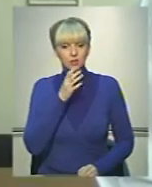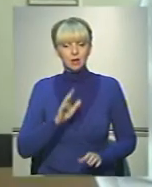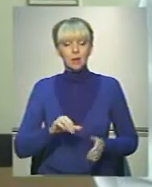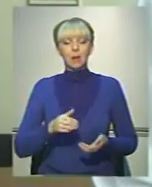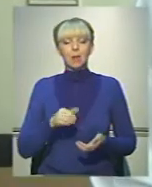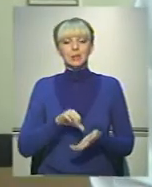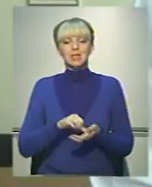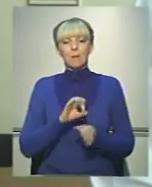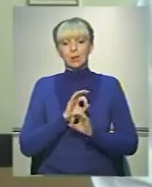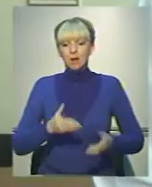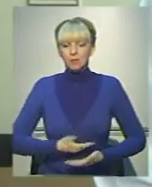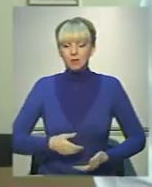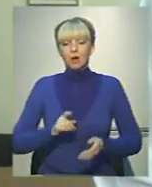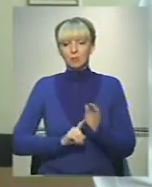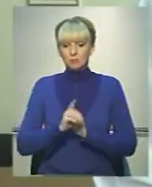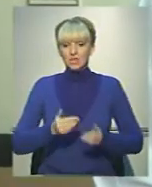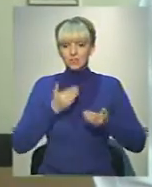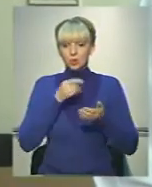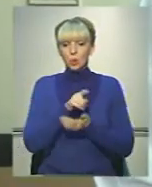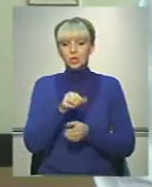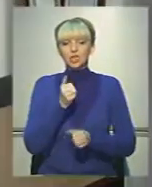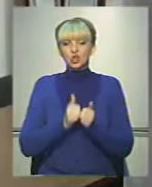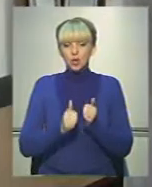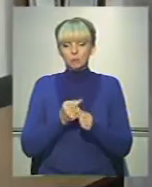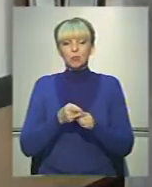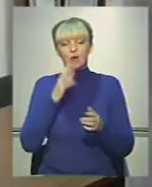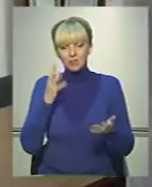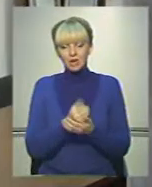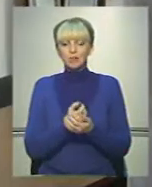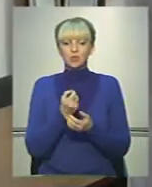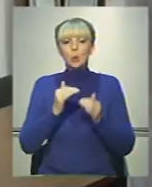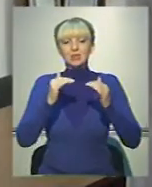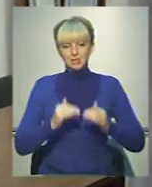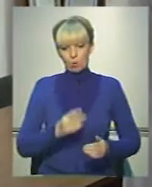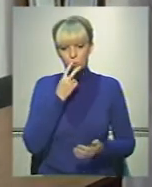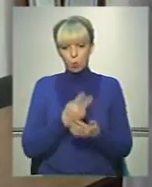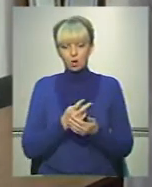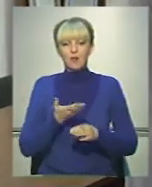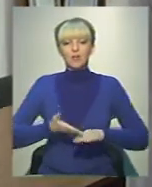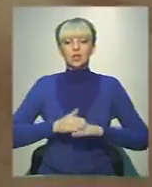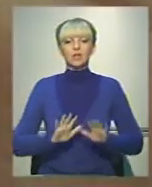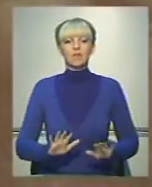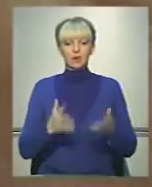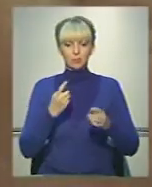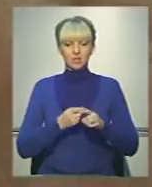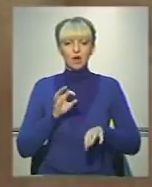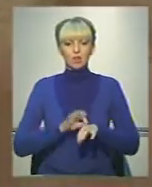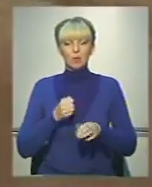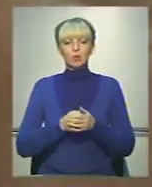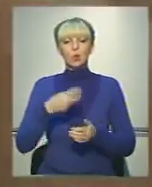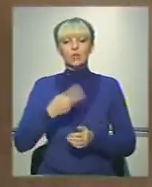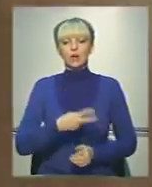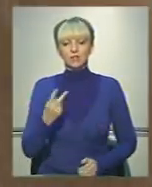представниці прекрасної статі почали звертатись до них частіше. Тому їм вдалося дещо знизити показники важких випадків цієї недуги до